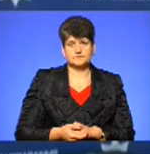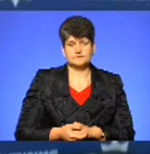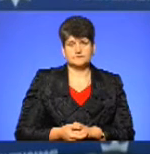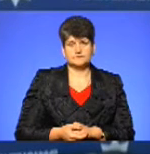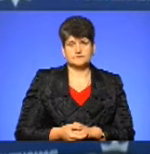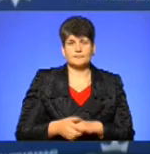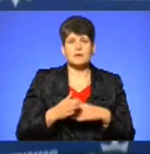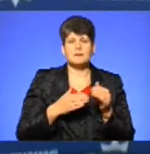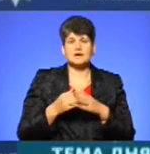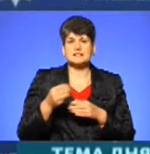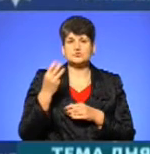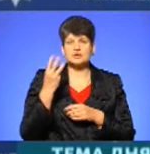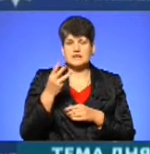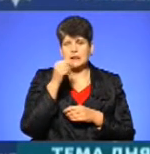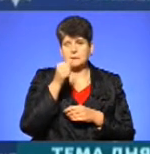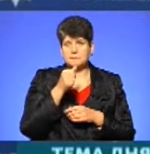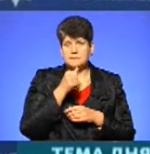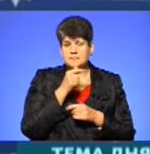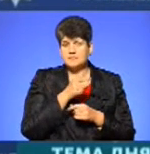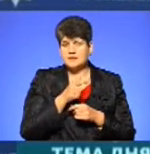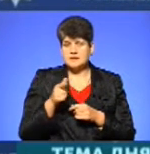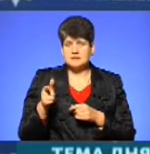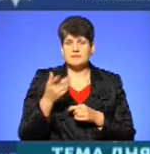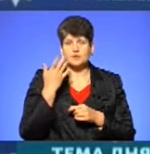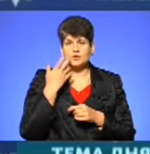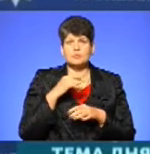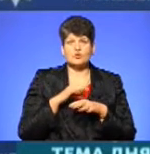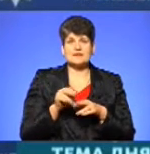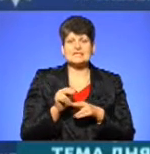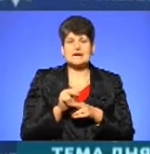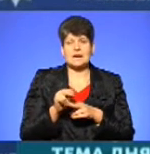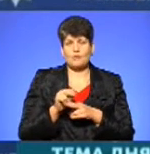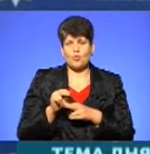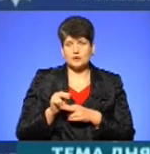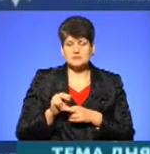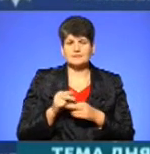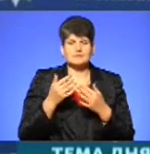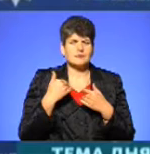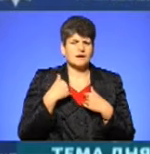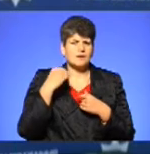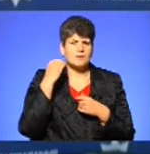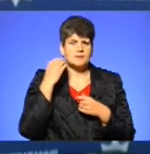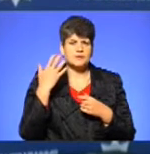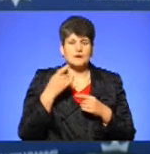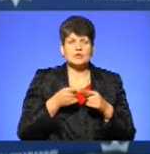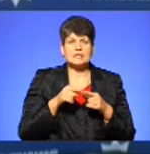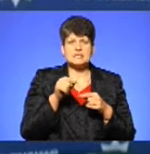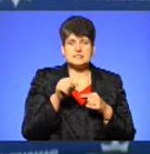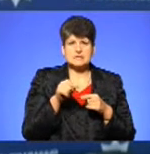Практично три місяці відколи проведені ці ремонти. Наскільки я пам'ятаю, на цих